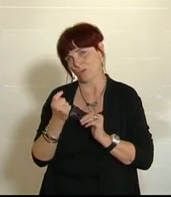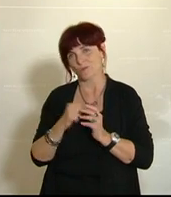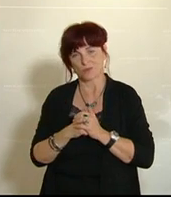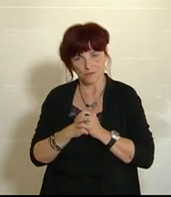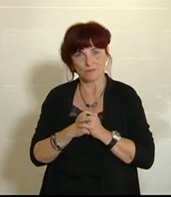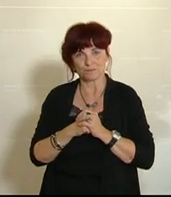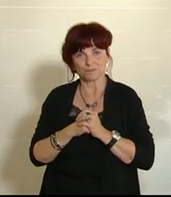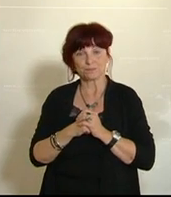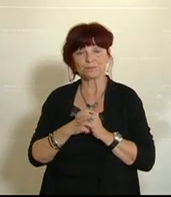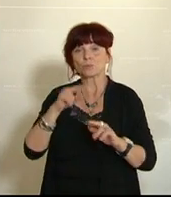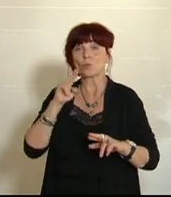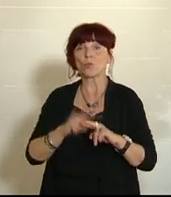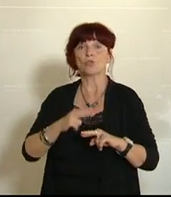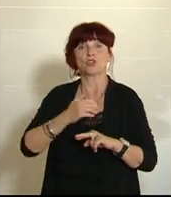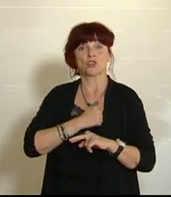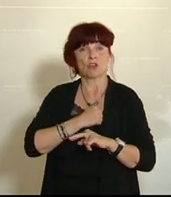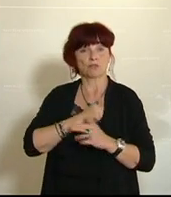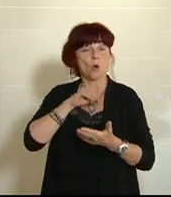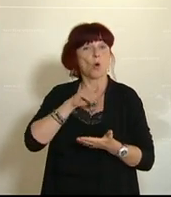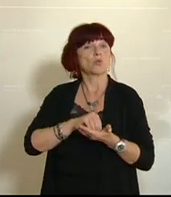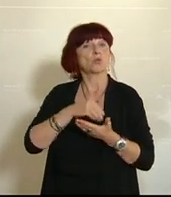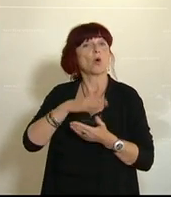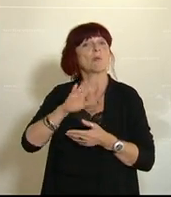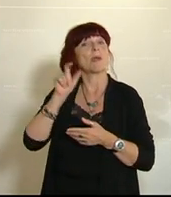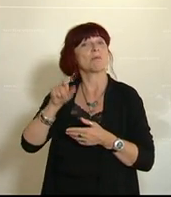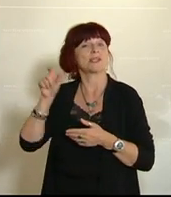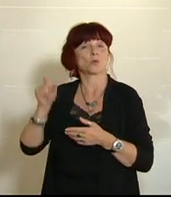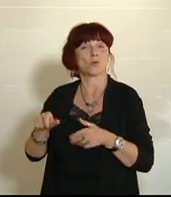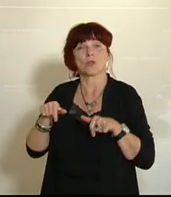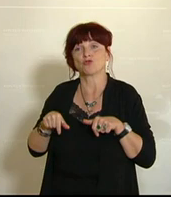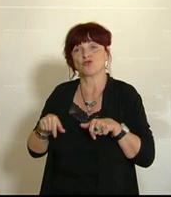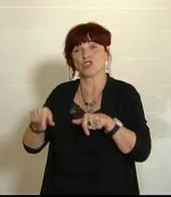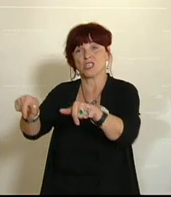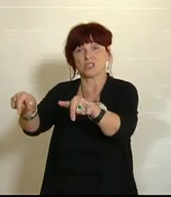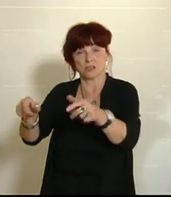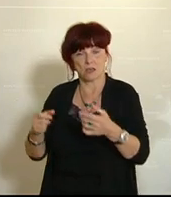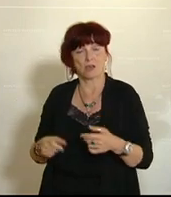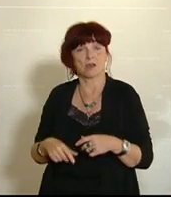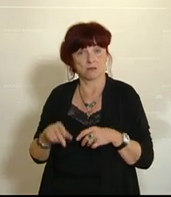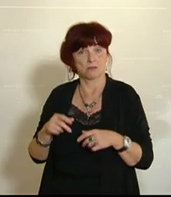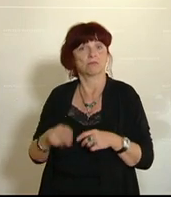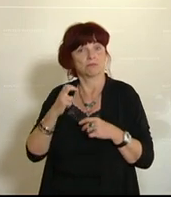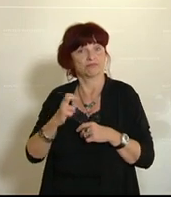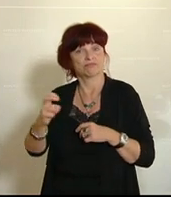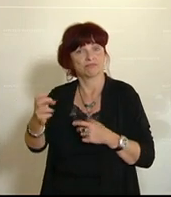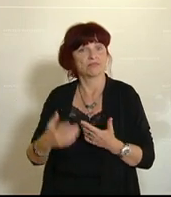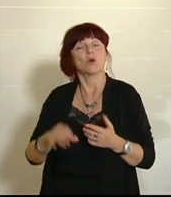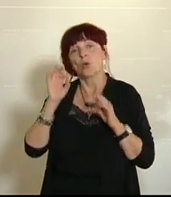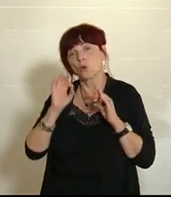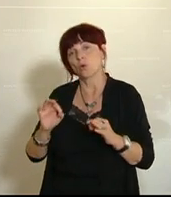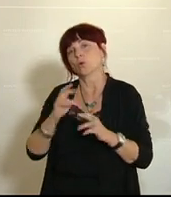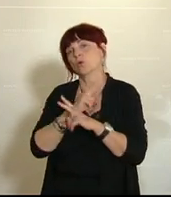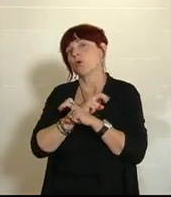Und wenn es gelingt, dadurch noch mehr Leute auf die Schiene zu bringen, dann ist es gut für Österreich, dann ist es gut für die